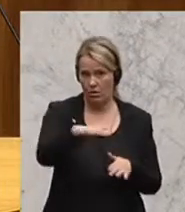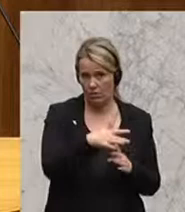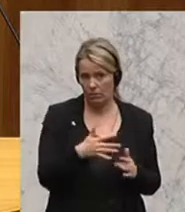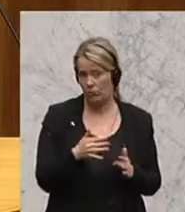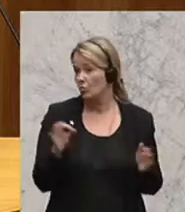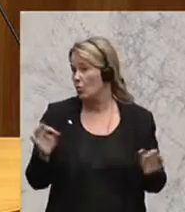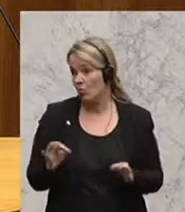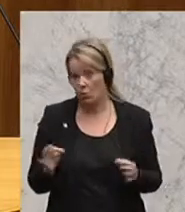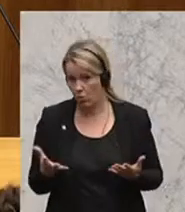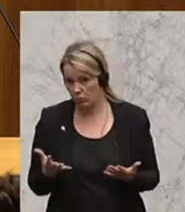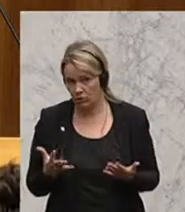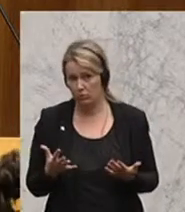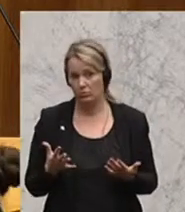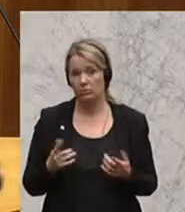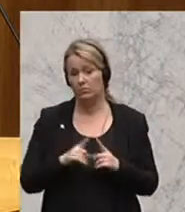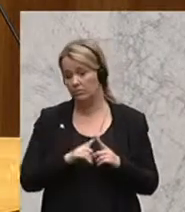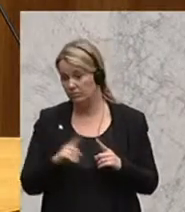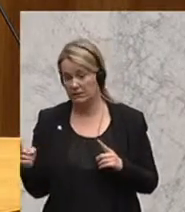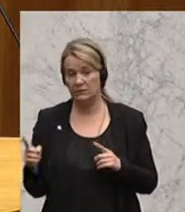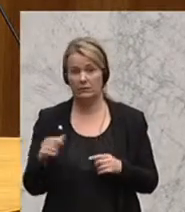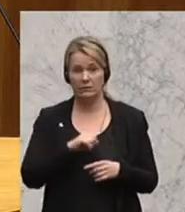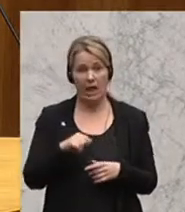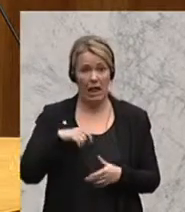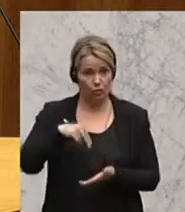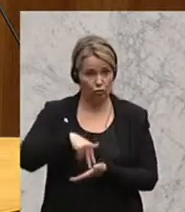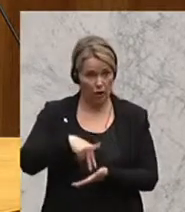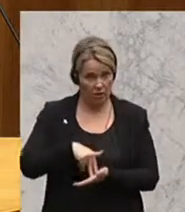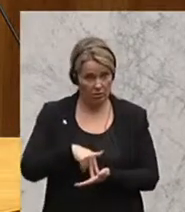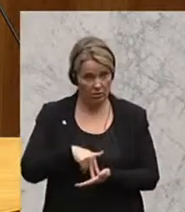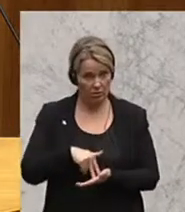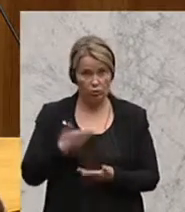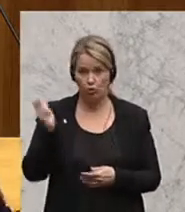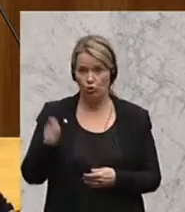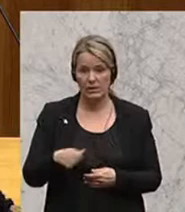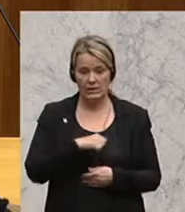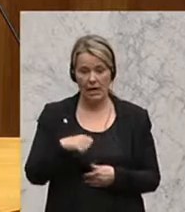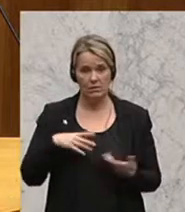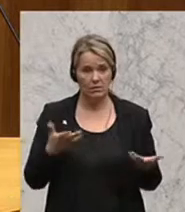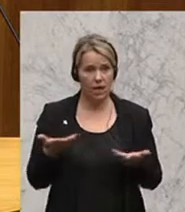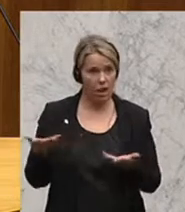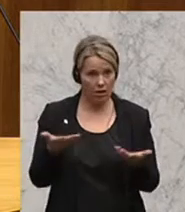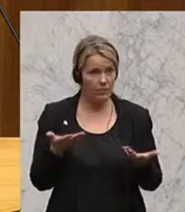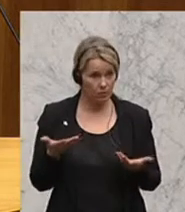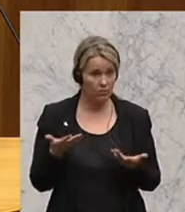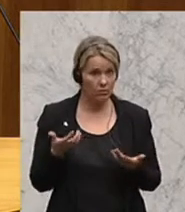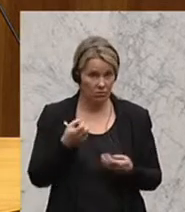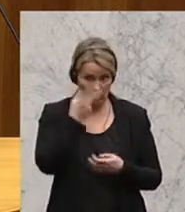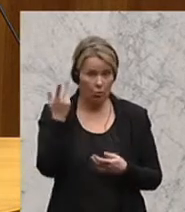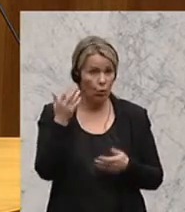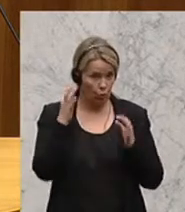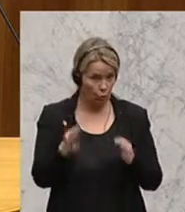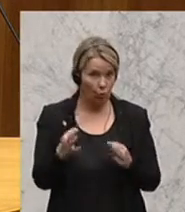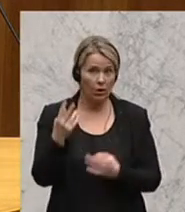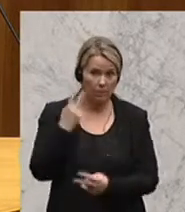Oder wenn es dann bis zum Alleenstehenden geht, der mit dem Schicksal alleine fertig werden muss, dann ist es natürlich gut, wenn die